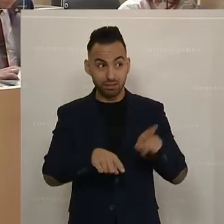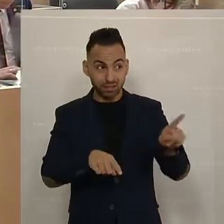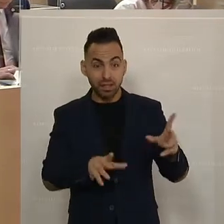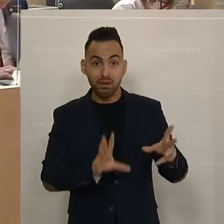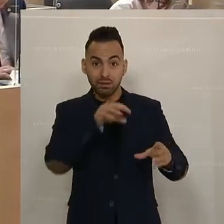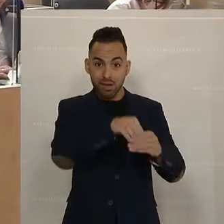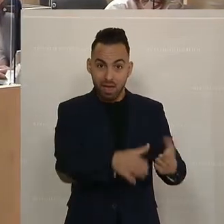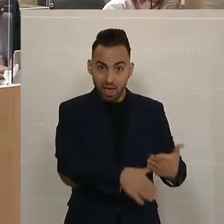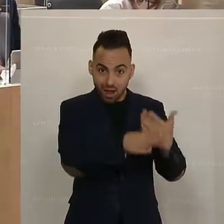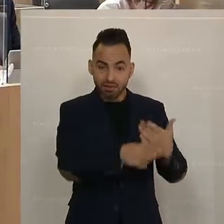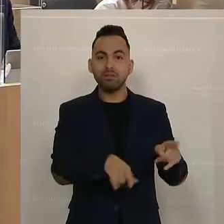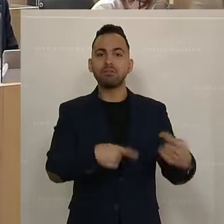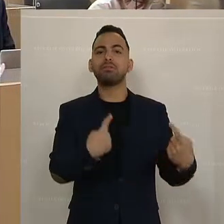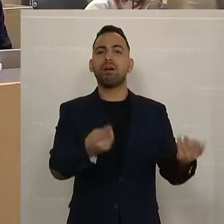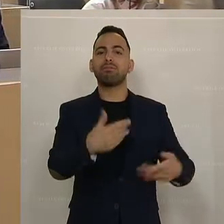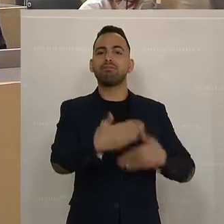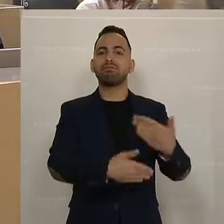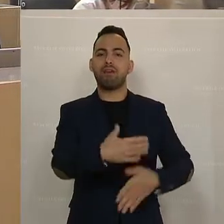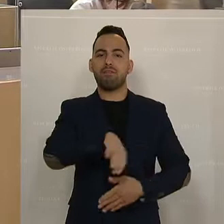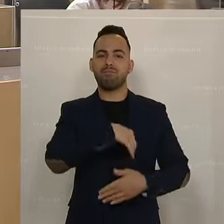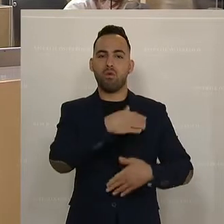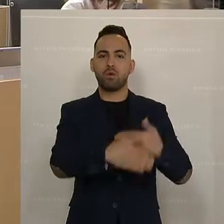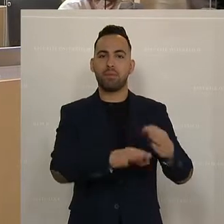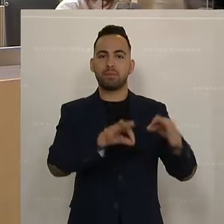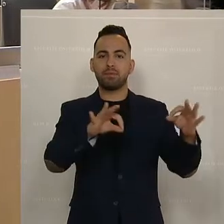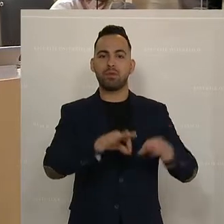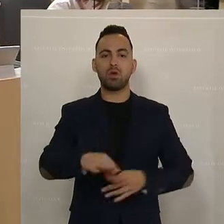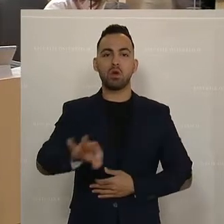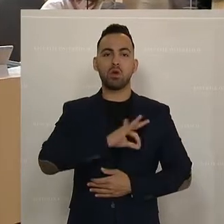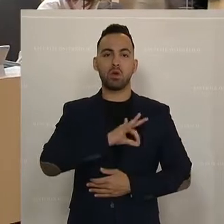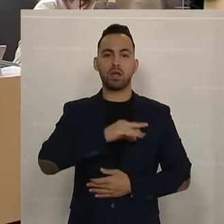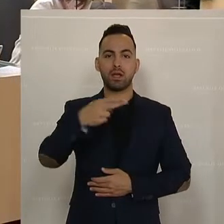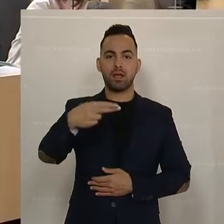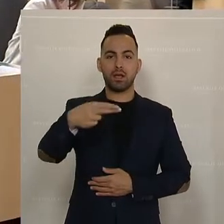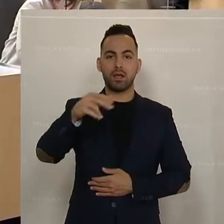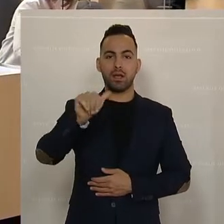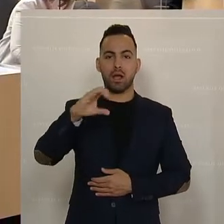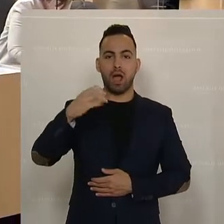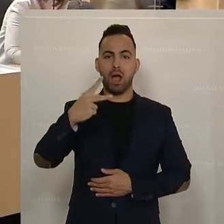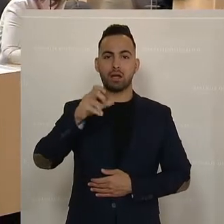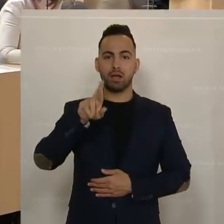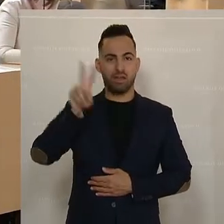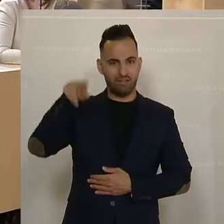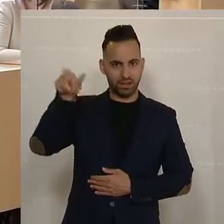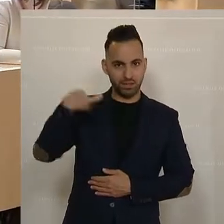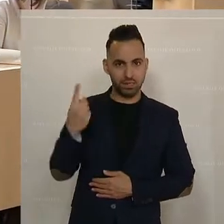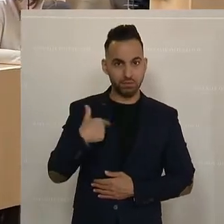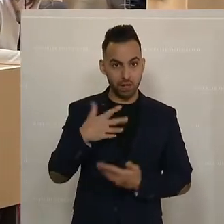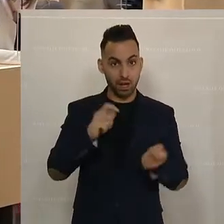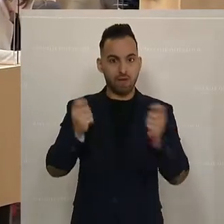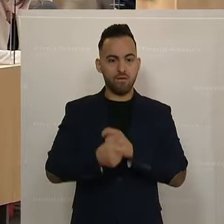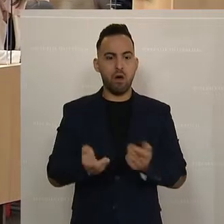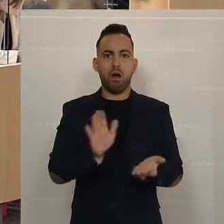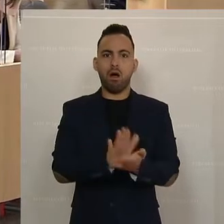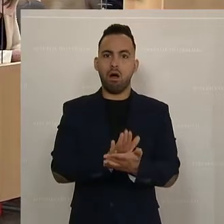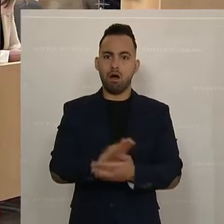mit Ihrem Beitrag zum Erfolg beizutragen. Der Kollege Hacker aus Wien hat ja die Reform auch schon sehr begrüßt und